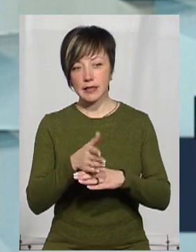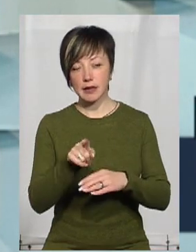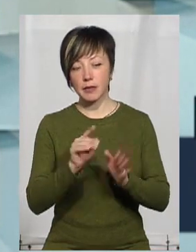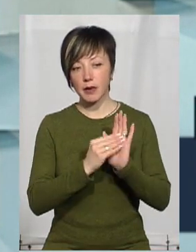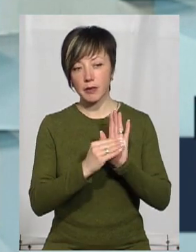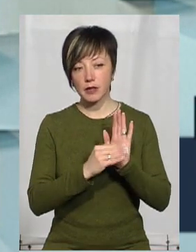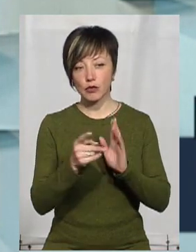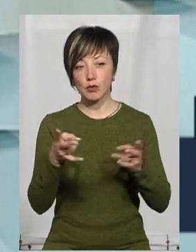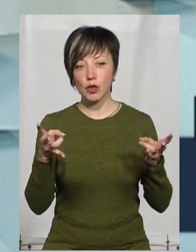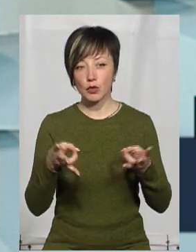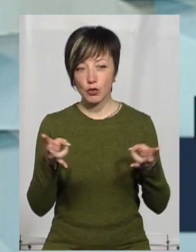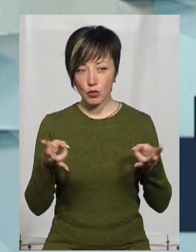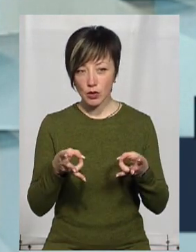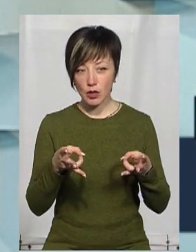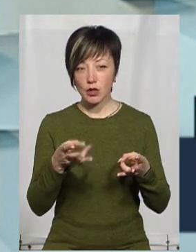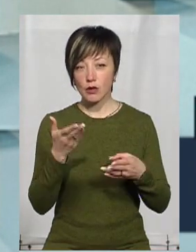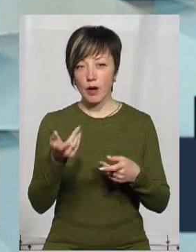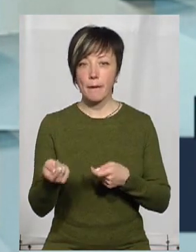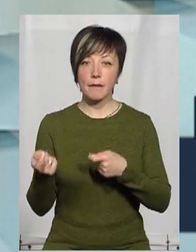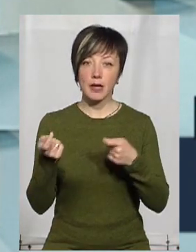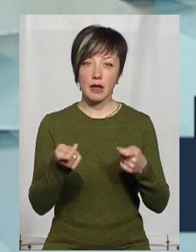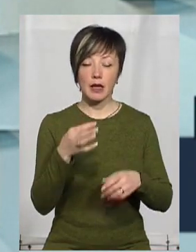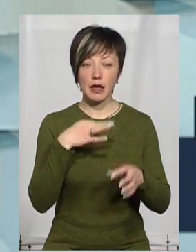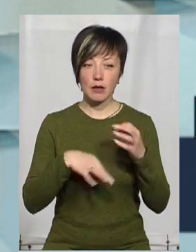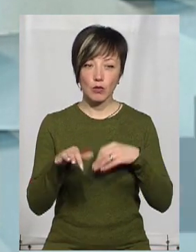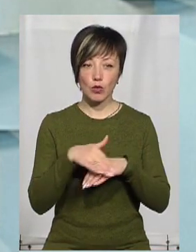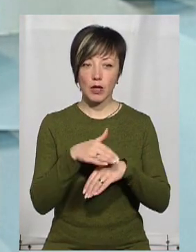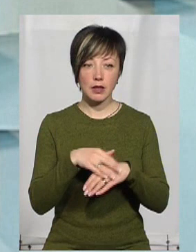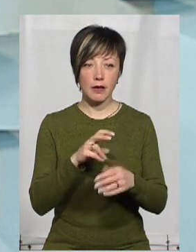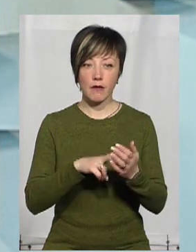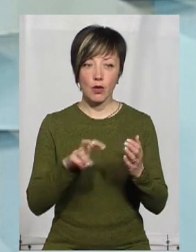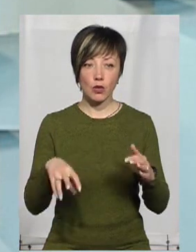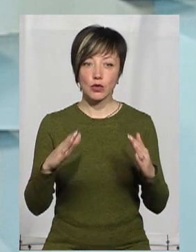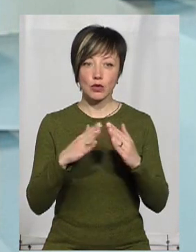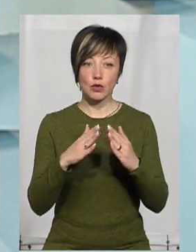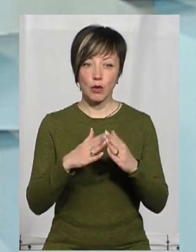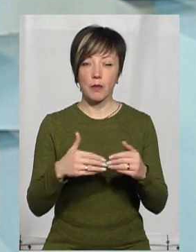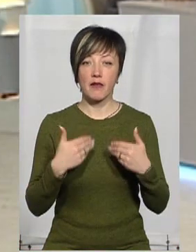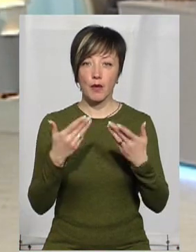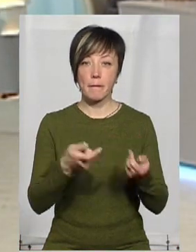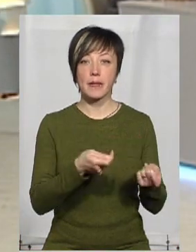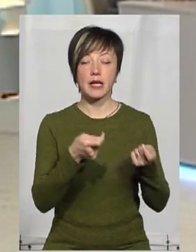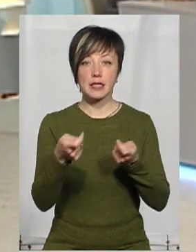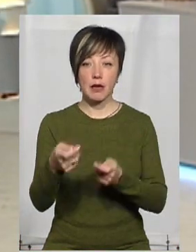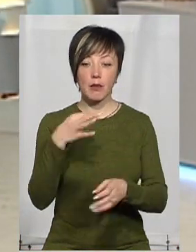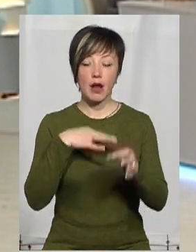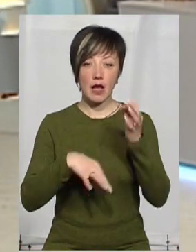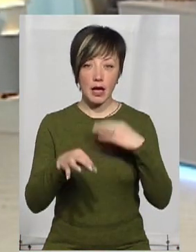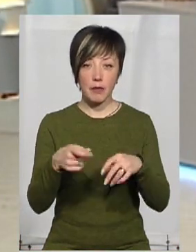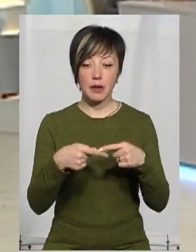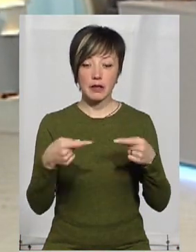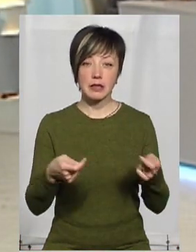І там написано, якщо ви потребуєте, що вам принесли ліки, будь ласка, не виходьте з дому. Ми вам принесемо ліки,